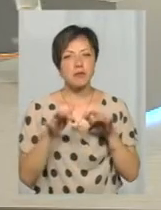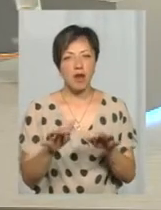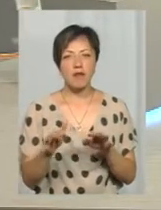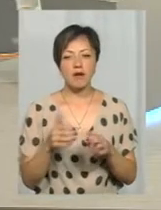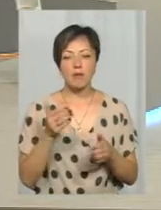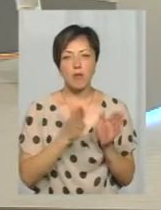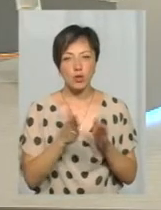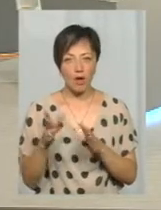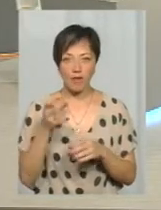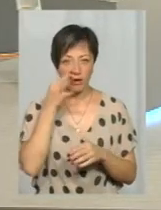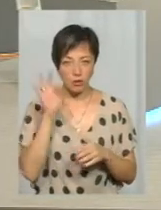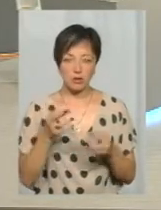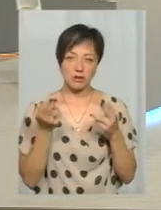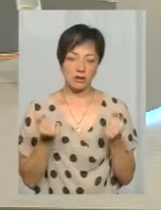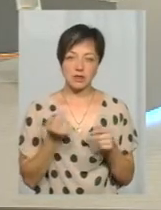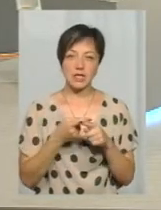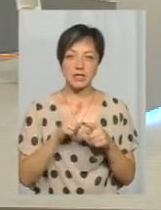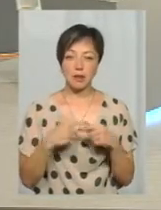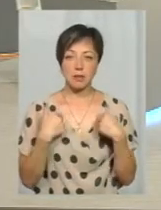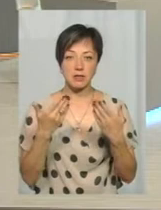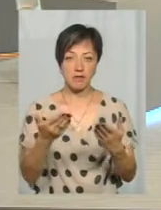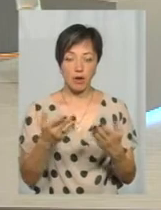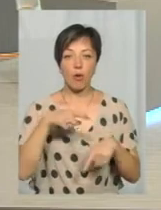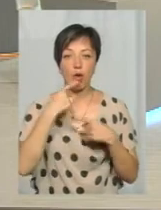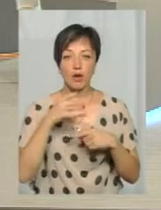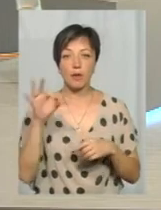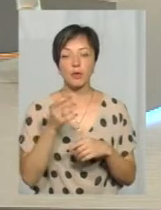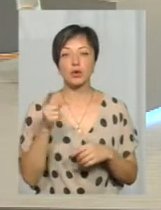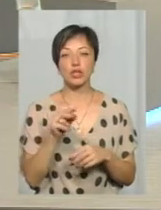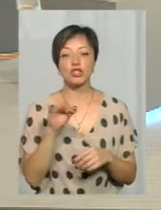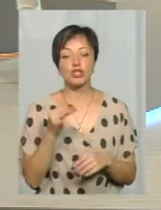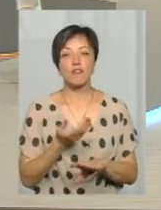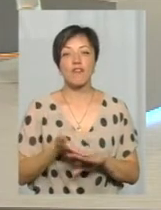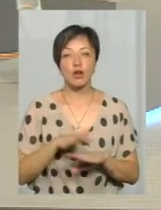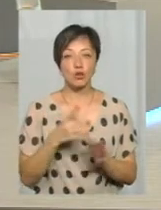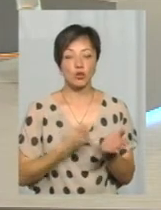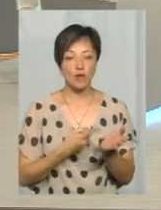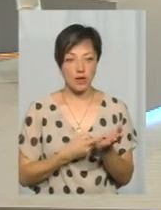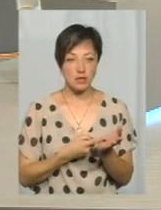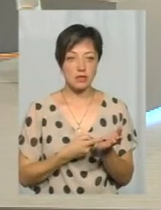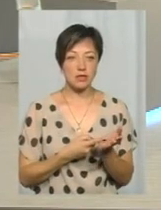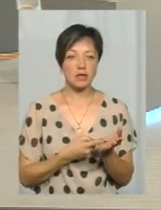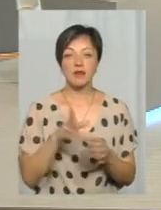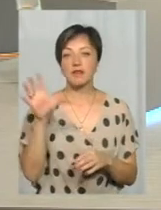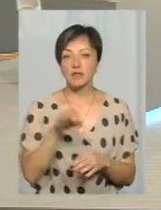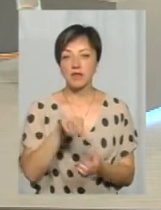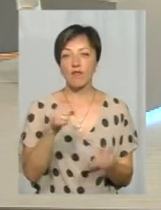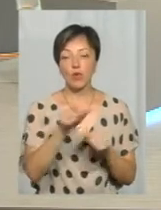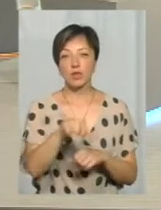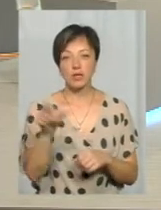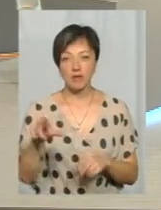досвіді, маєте? Звичайно. Ми з вами якраз говорили про те, чи важко довести. Всі водії